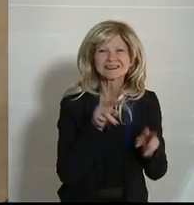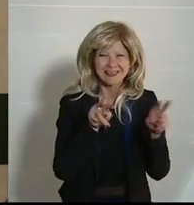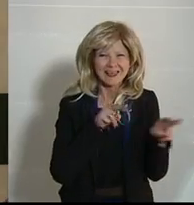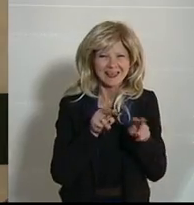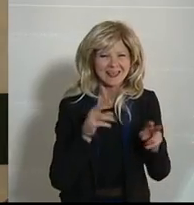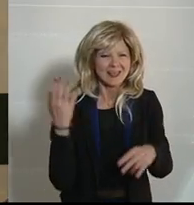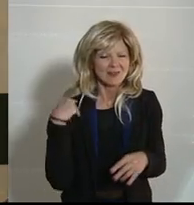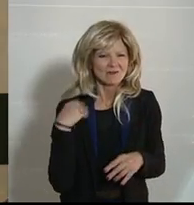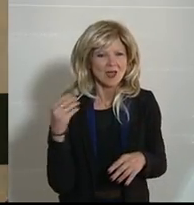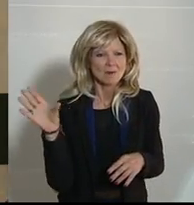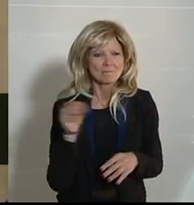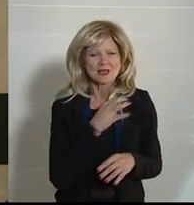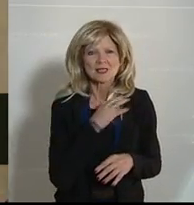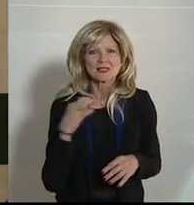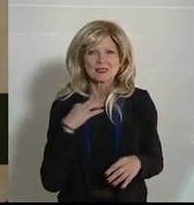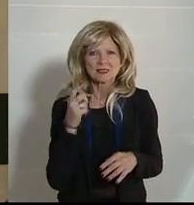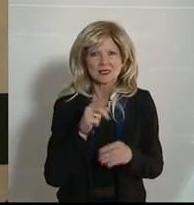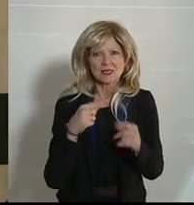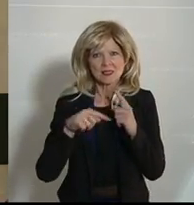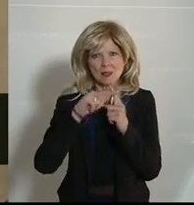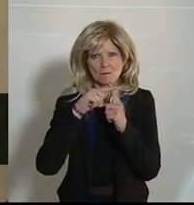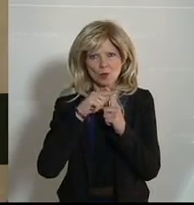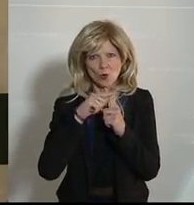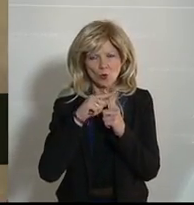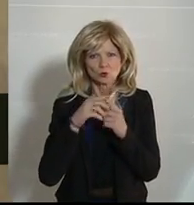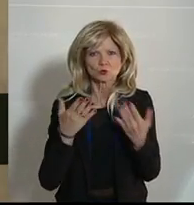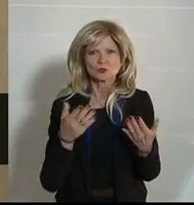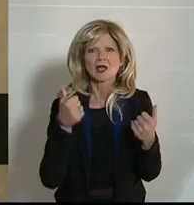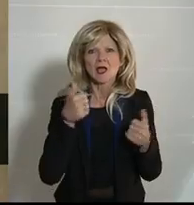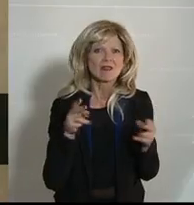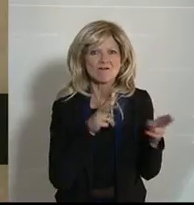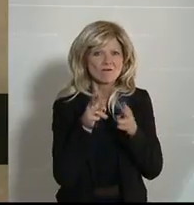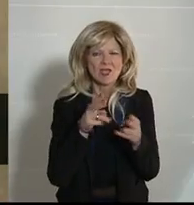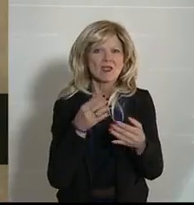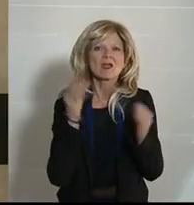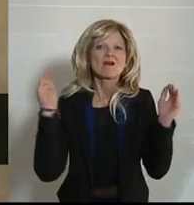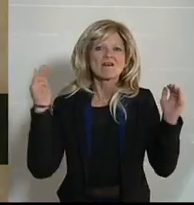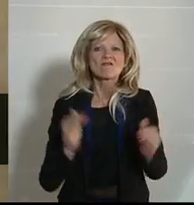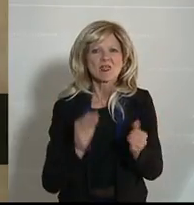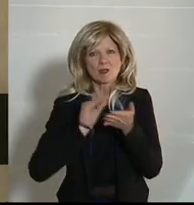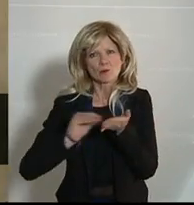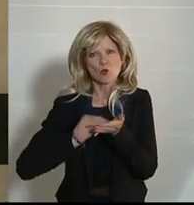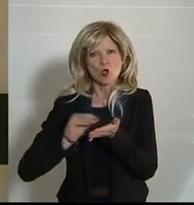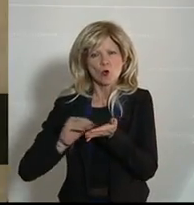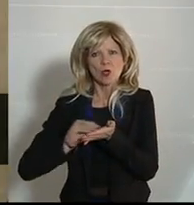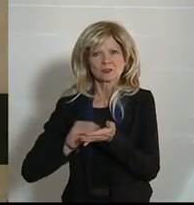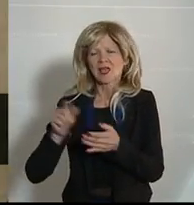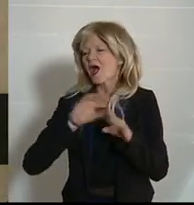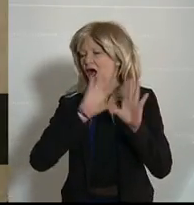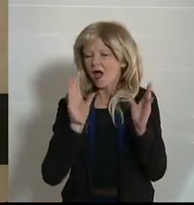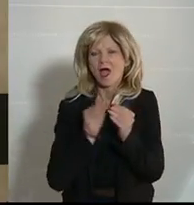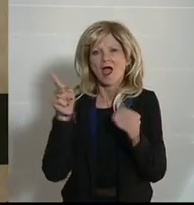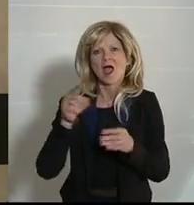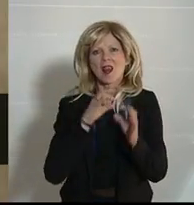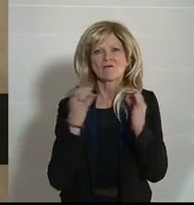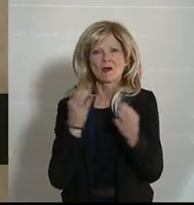Kinderbonus zu einem unbürokratischen Weg entschlossen, allen Familien diese Leistung von 360 Euro pro Kind